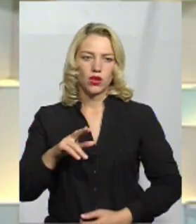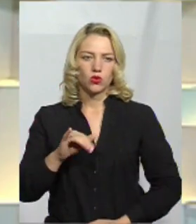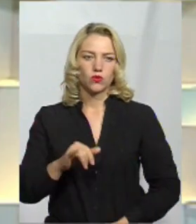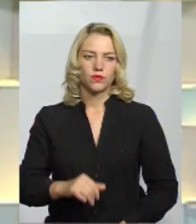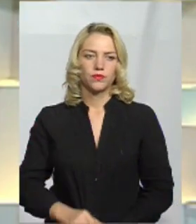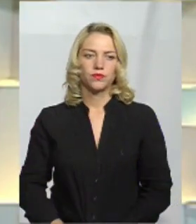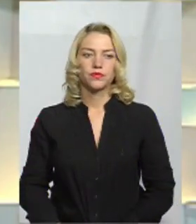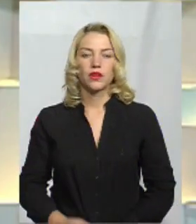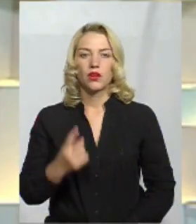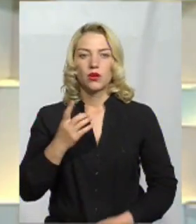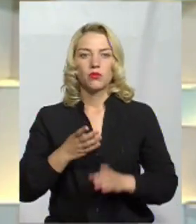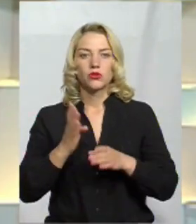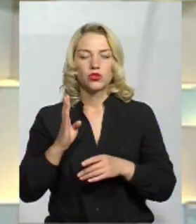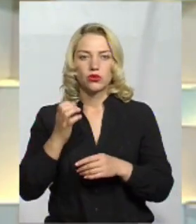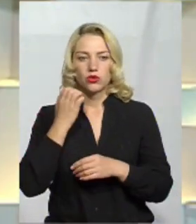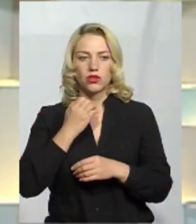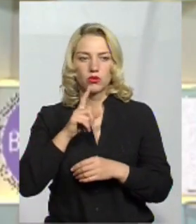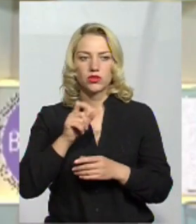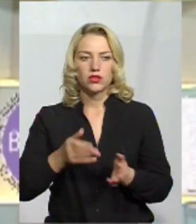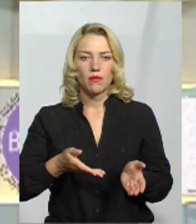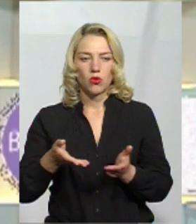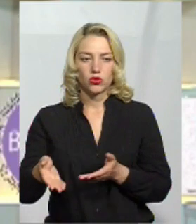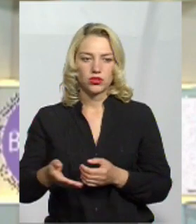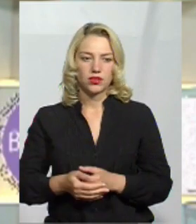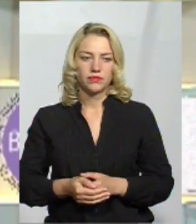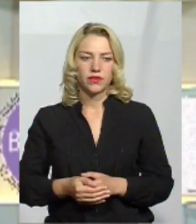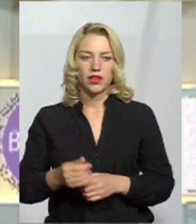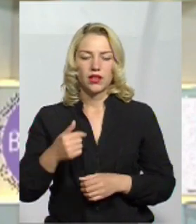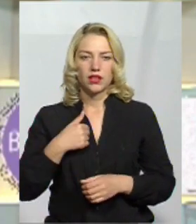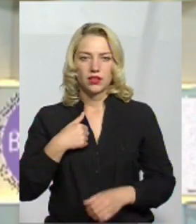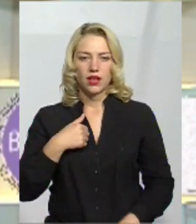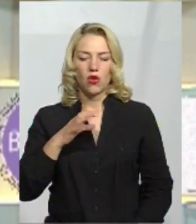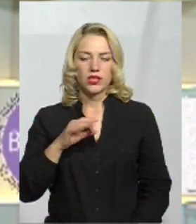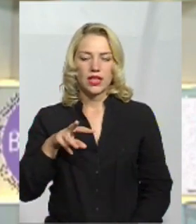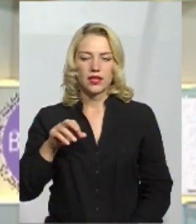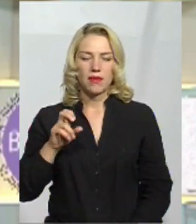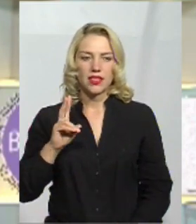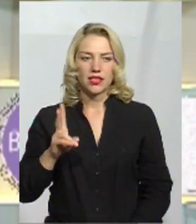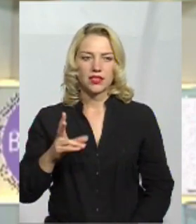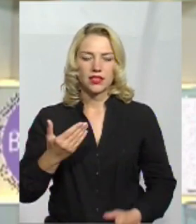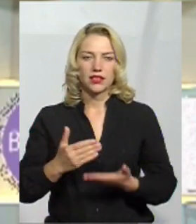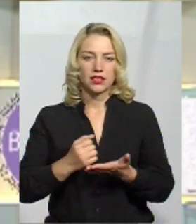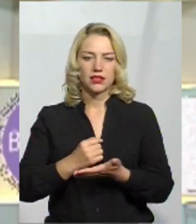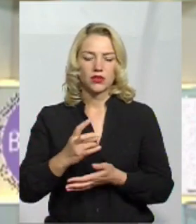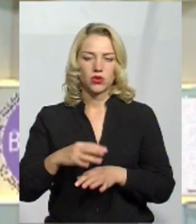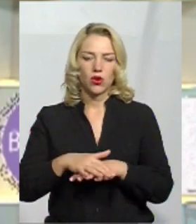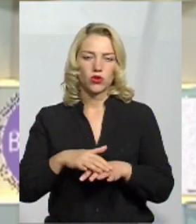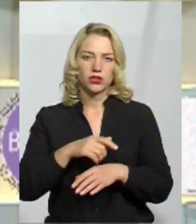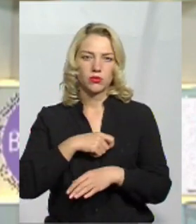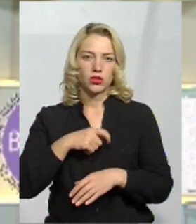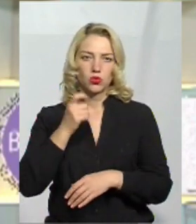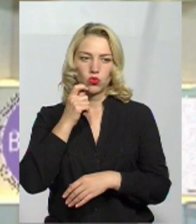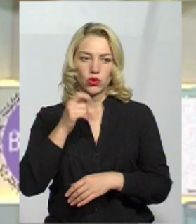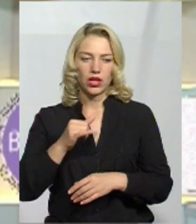хвилина. В першу чергу дякую за запрошення. Я Олександр Мельник. Є кандидатом в народні депутати